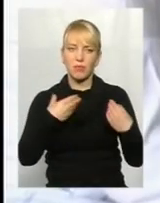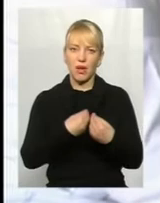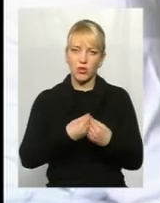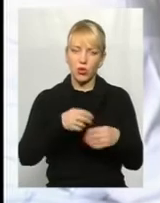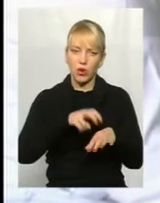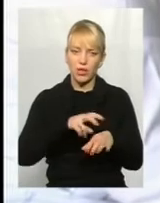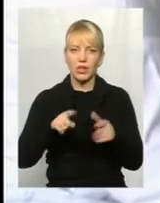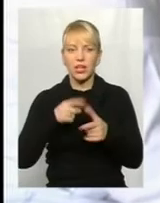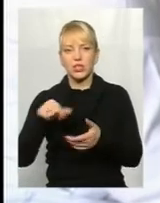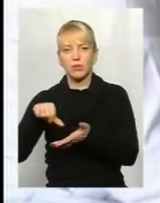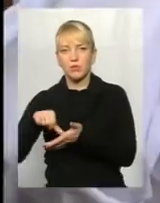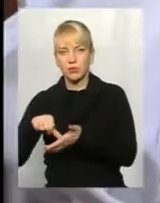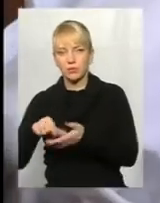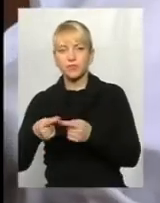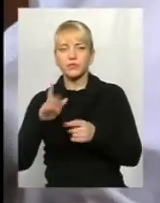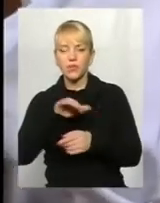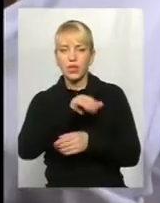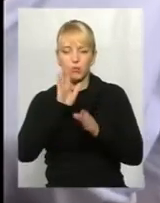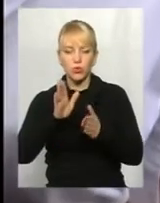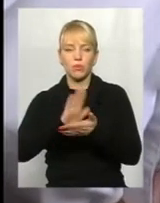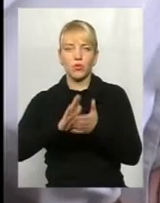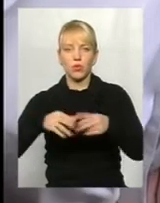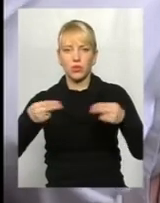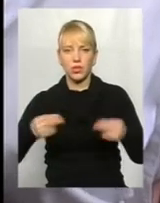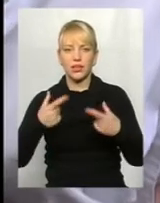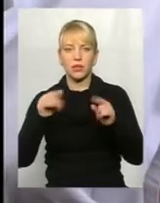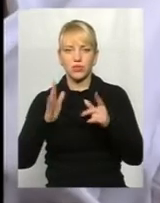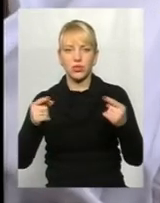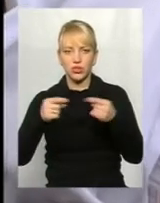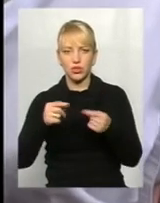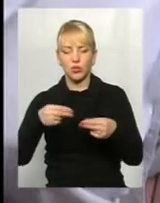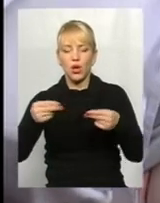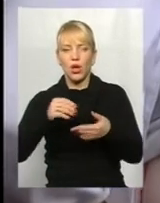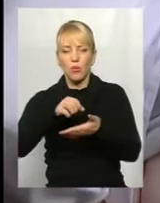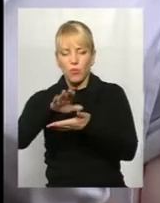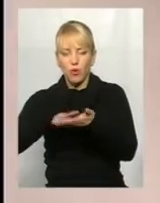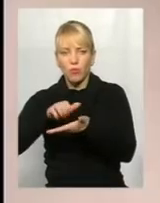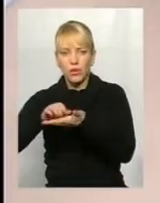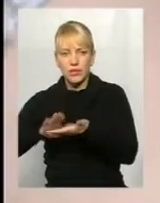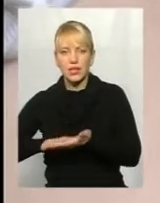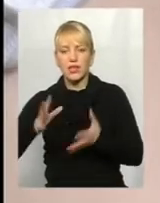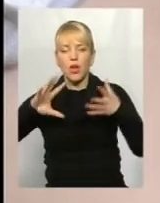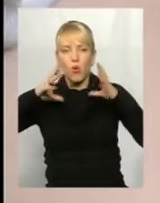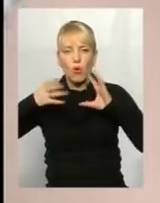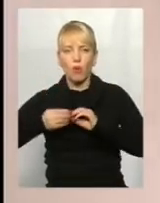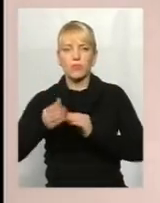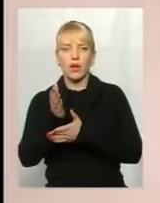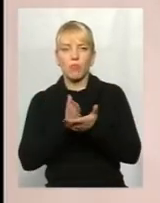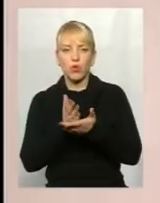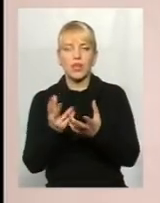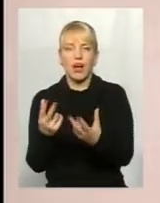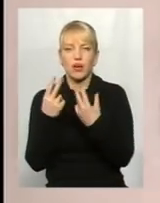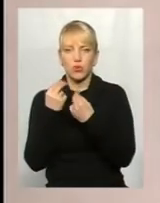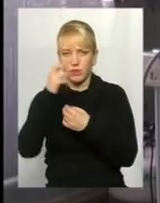незалежно від місця прописки. І укладати з ним контракт, де буде чітко прописаний обсяг послуг, гарантованих і оплачених державою.